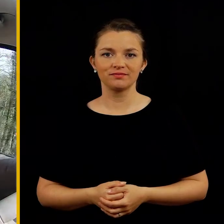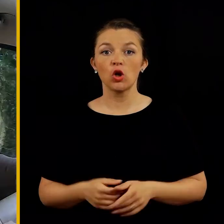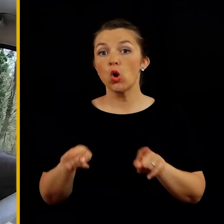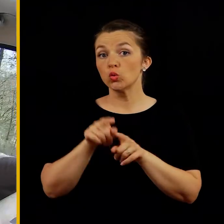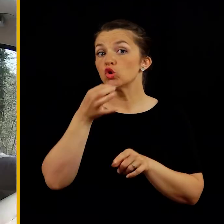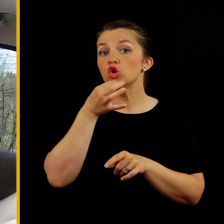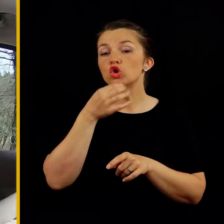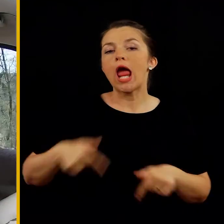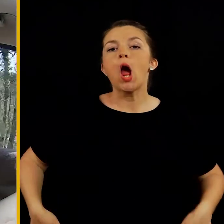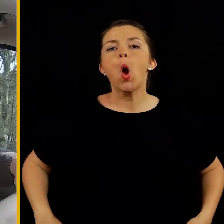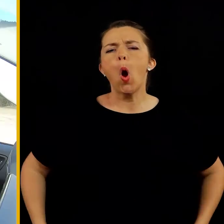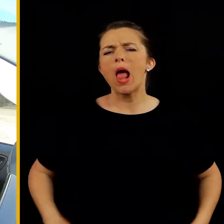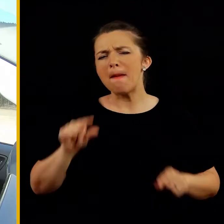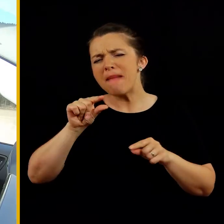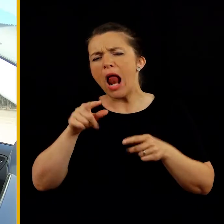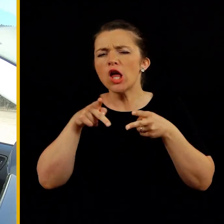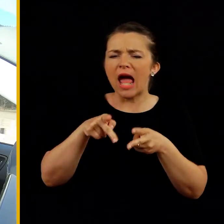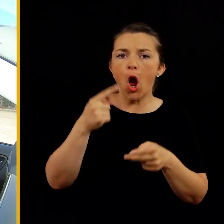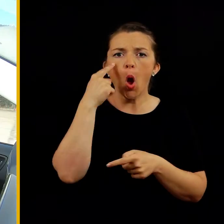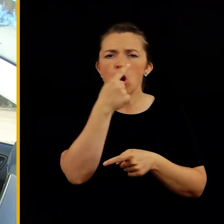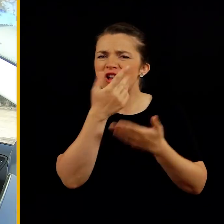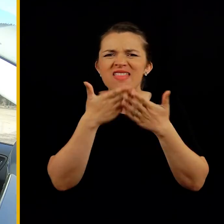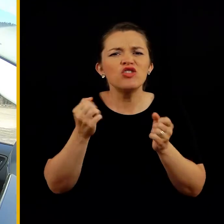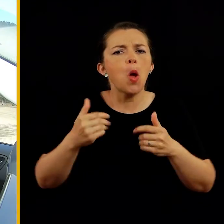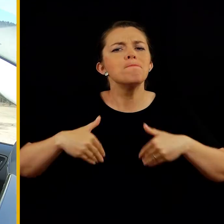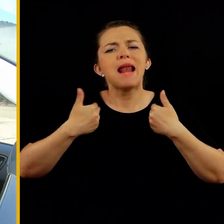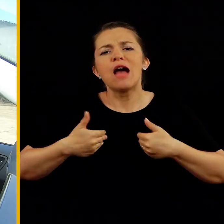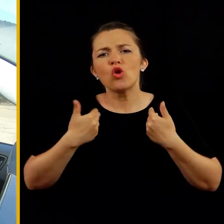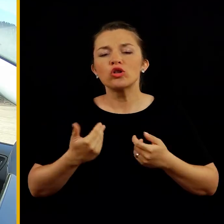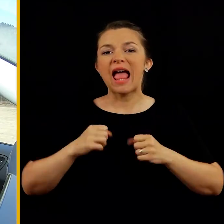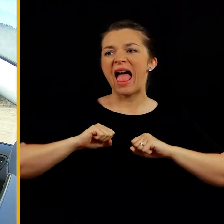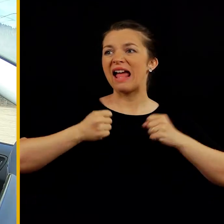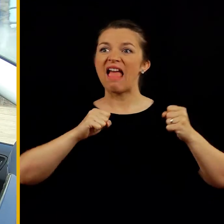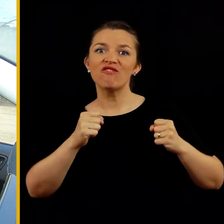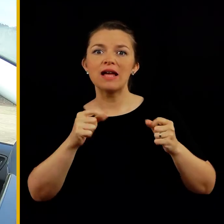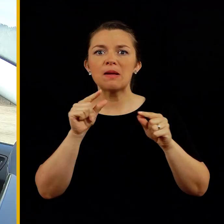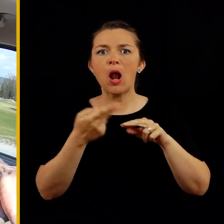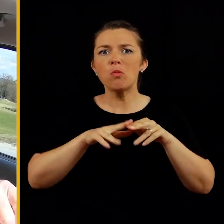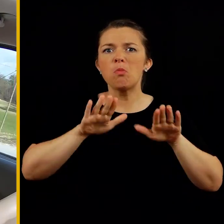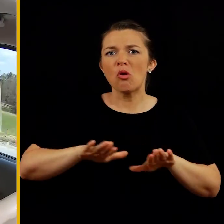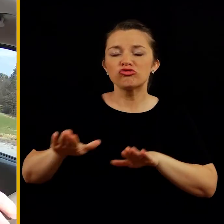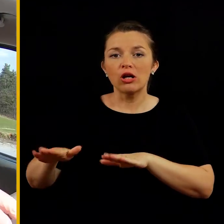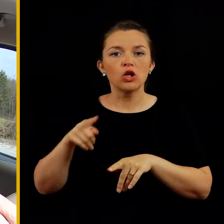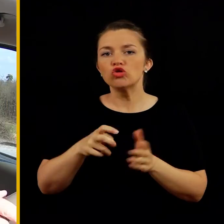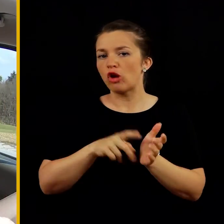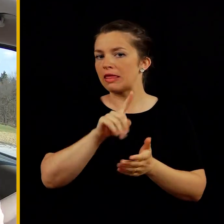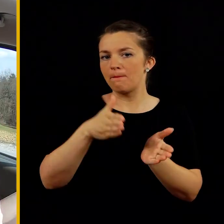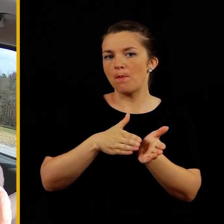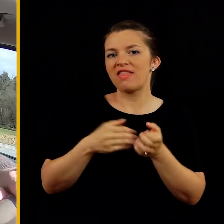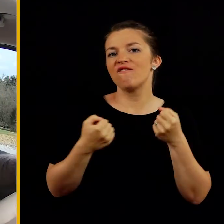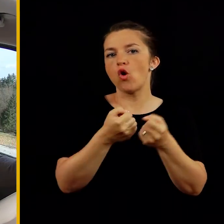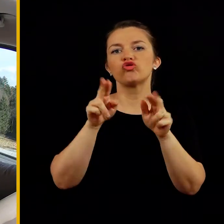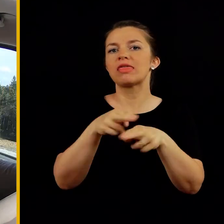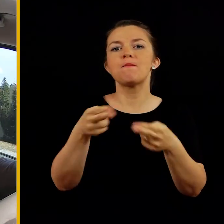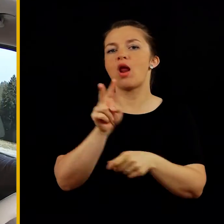Tudi, če koliki malce nagajajo, če oči niso več tako mladostne in refleksji malce počasnejši, še ne pomeni, vožna ne more